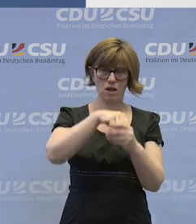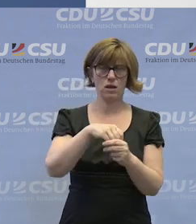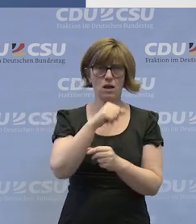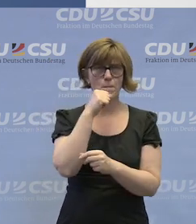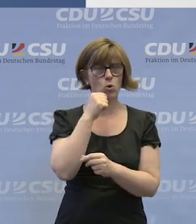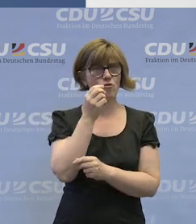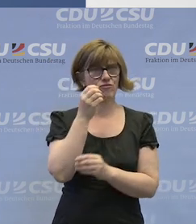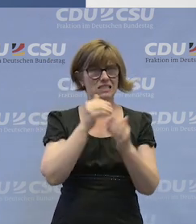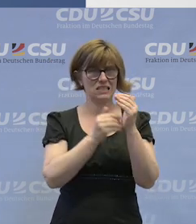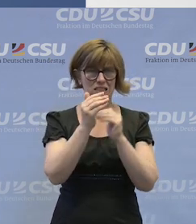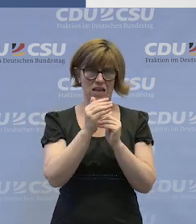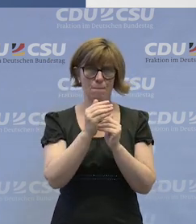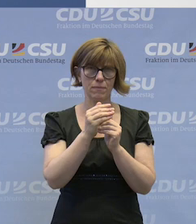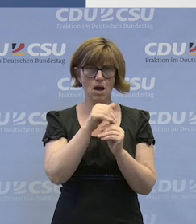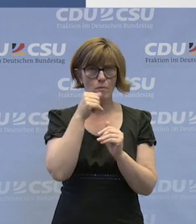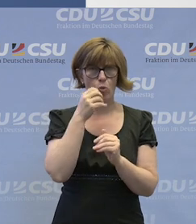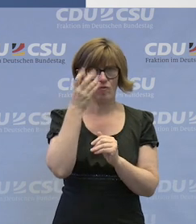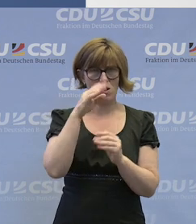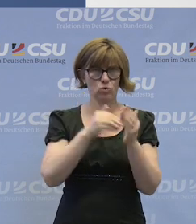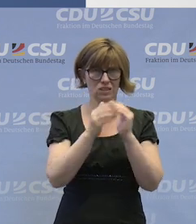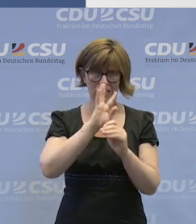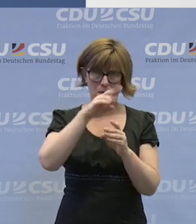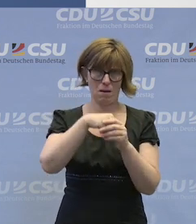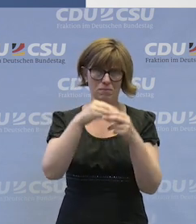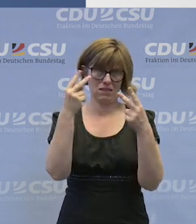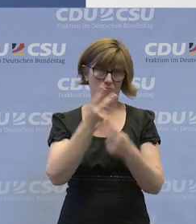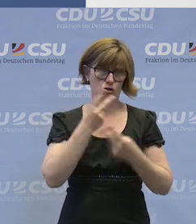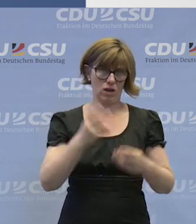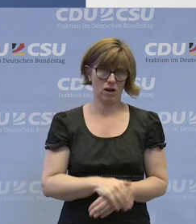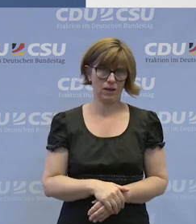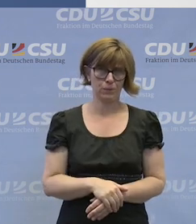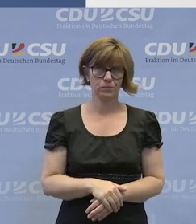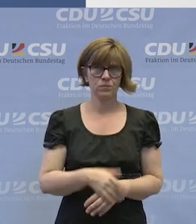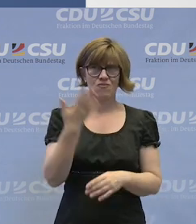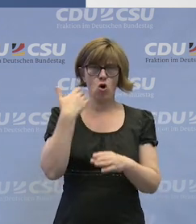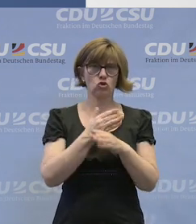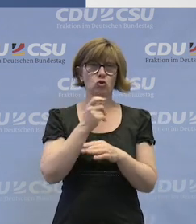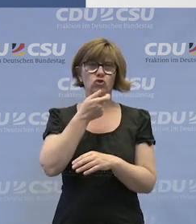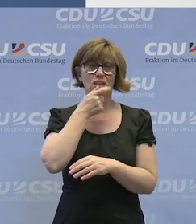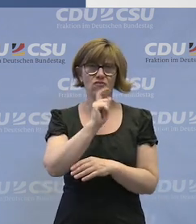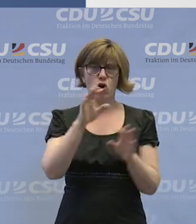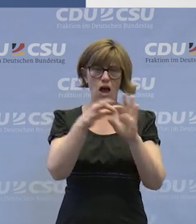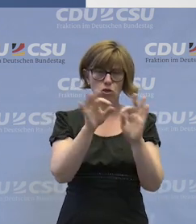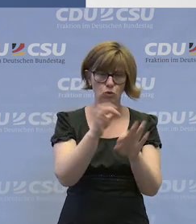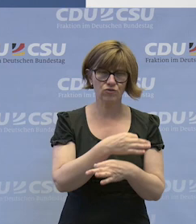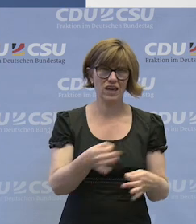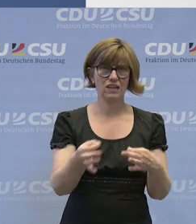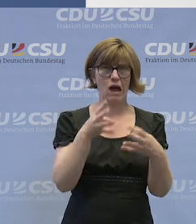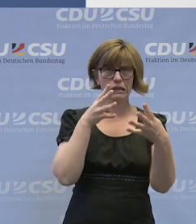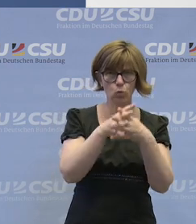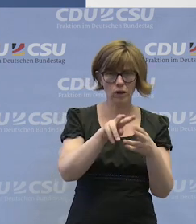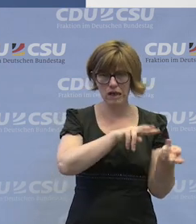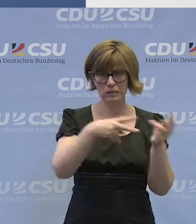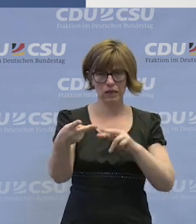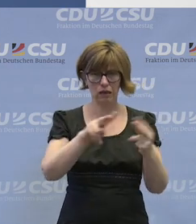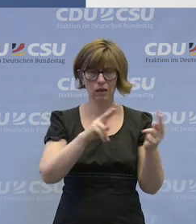beruflichen Systems, der beruflichen Bildung ist. Und es fielen ja vorhin schon die Stichworte Anschlussfähigkeit, Durchlässigkeit. Das